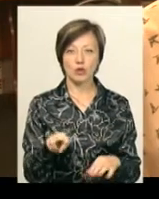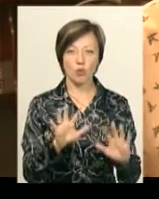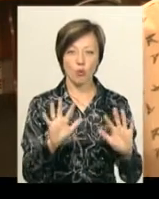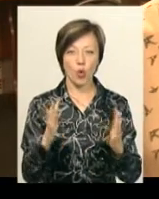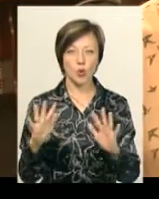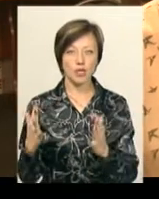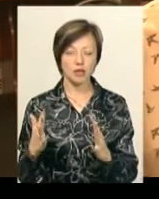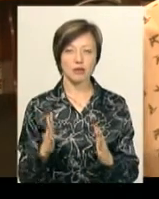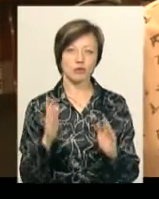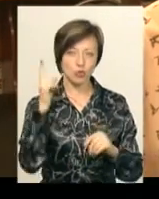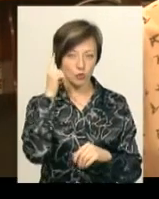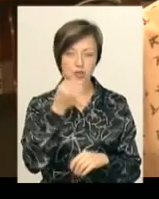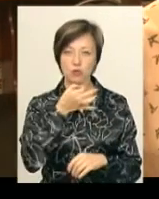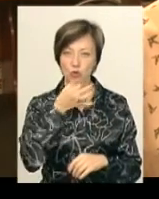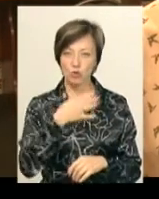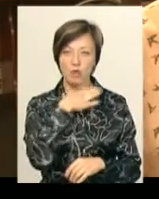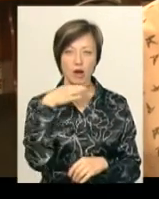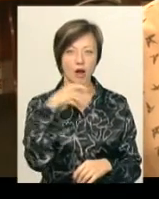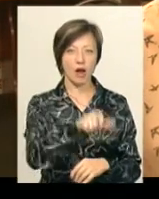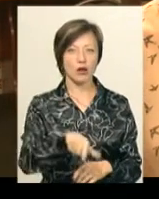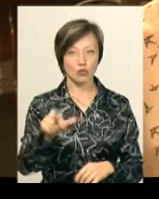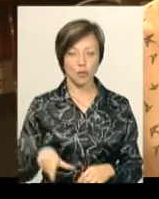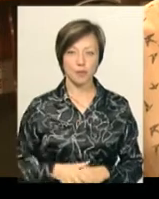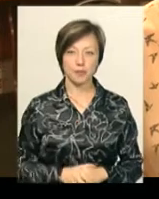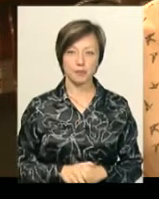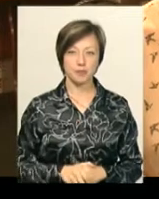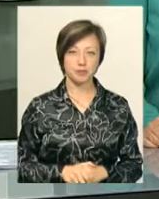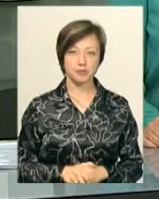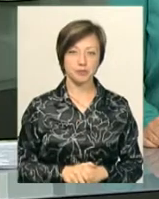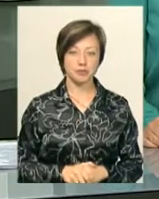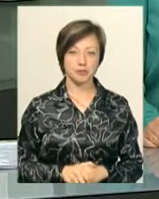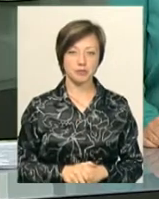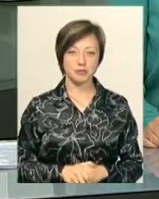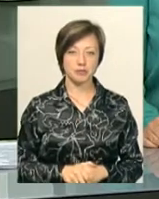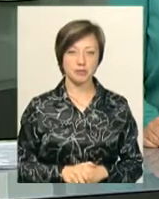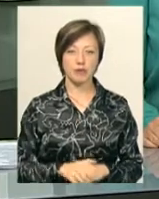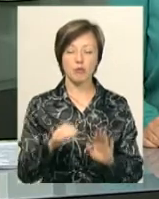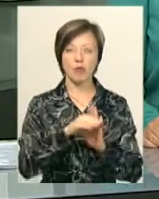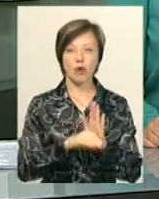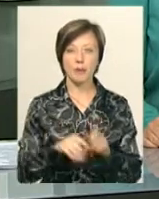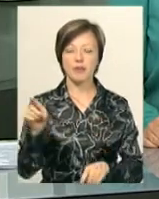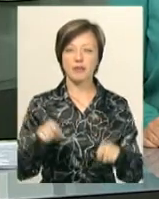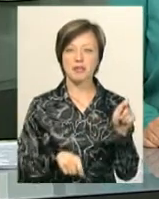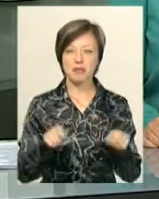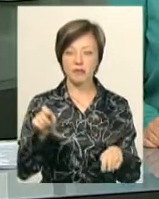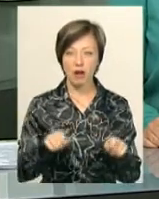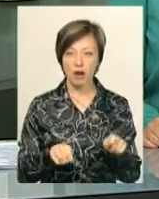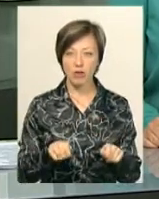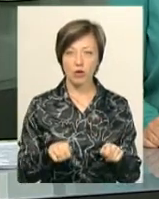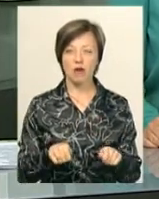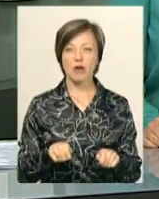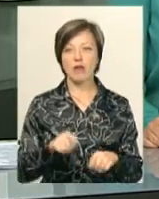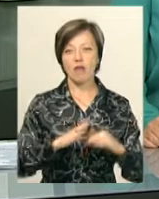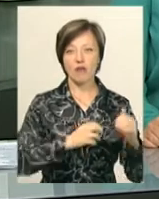подією, яка, думаю, сподобається багатьому глядачам. У програмі фестивалю, каже Тетяна Родіонова,